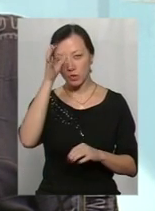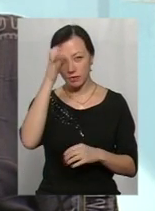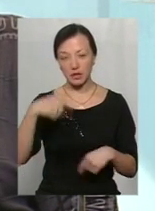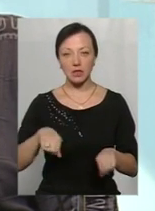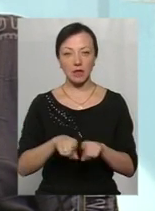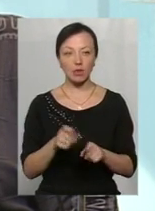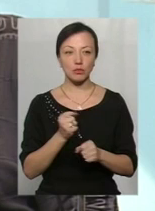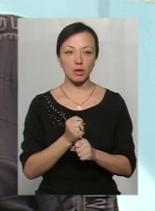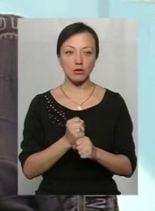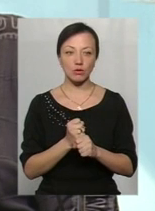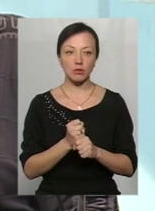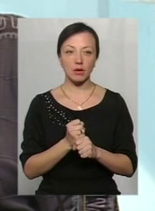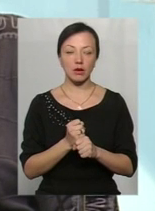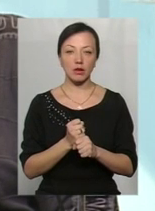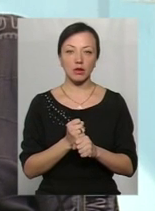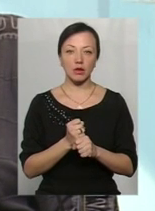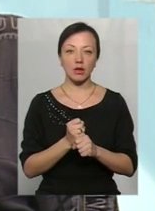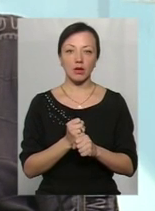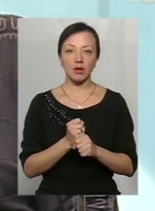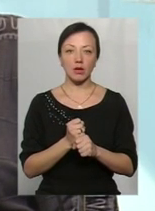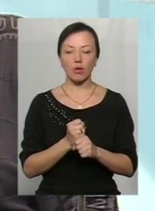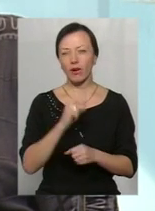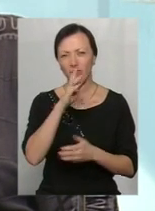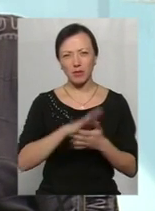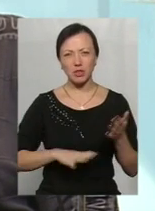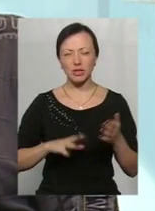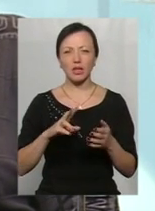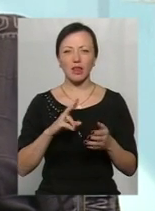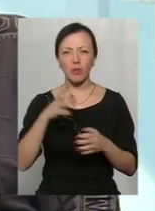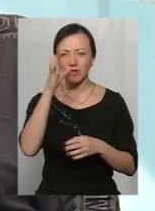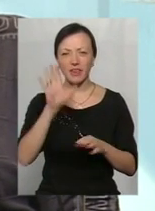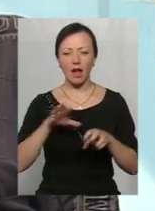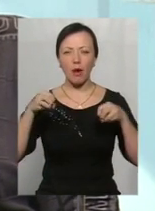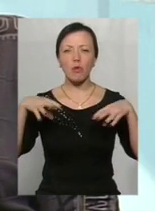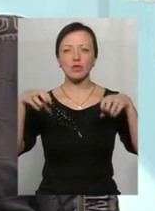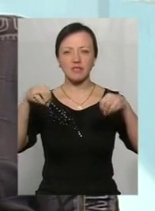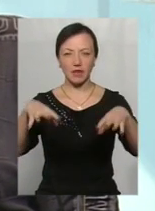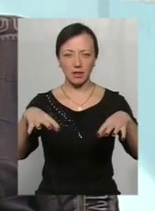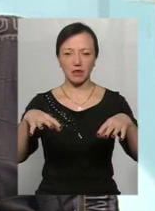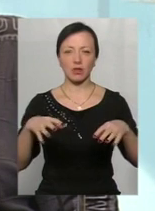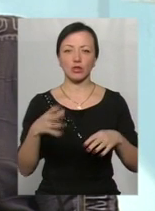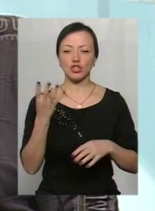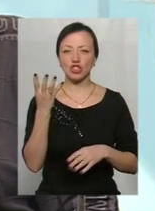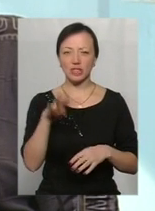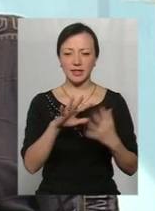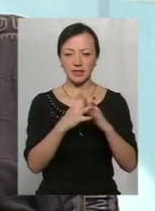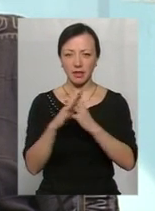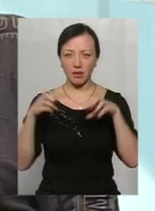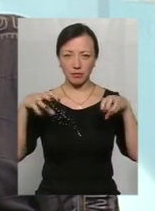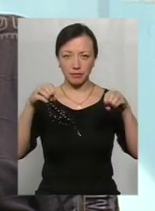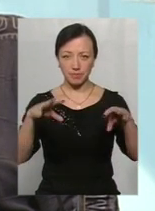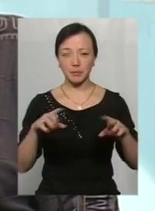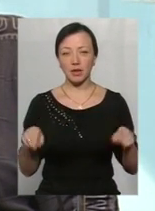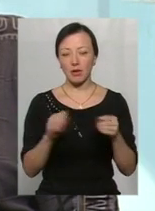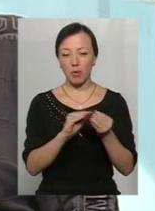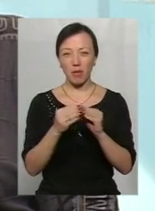працюємо, засвітили світло в багатьох населених пунктах, в чотирьох населених пунктах. Проблеми всіх однакові